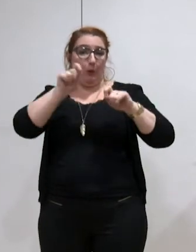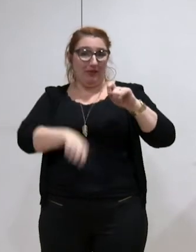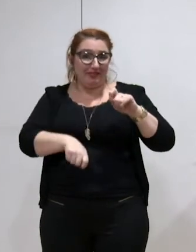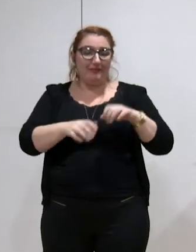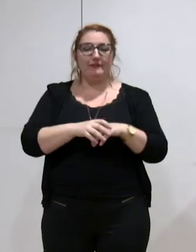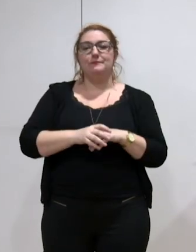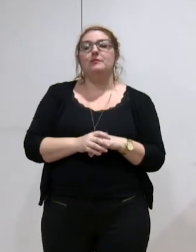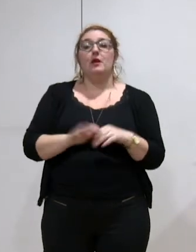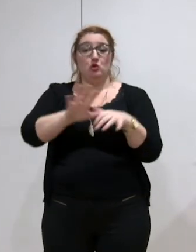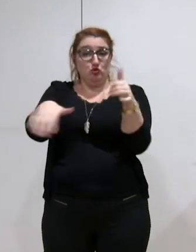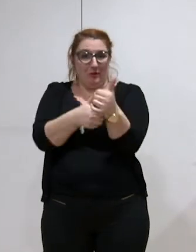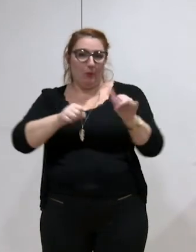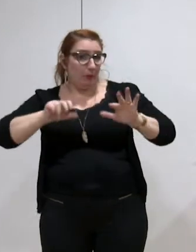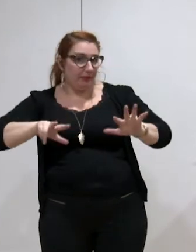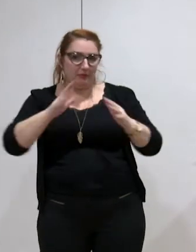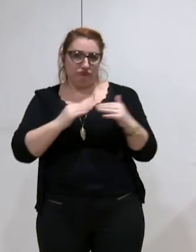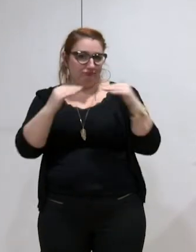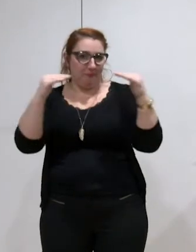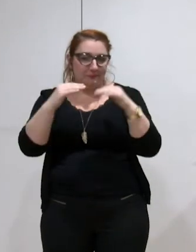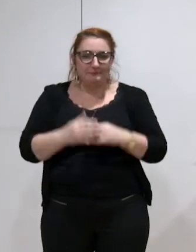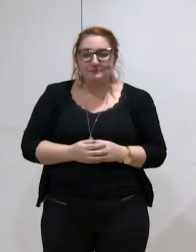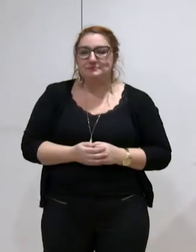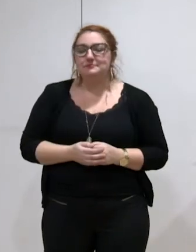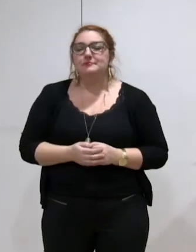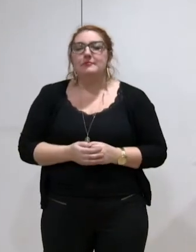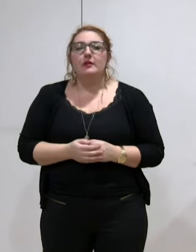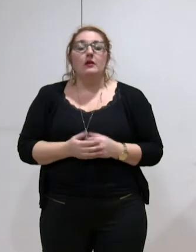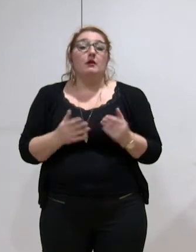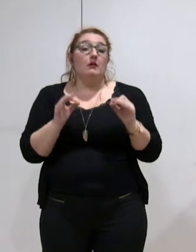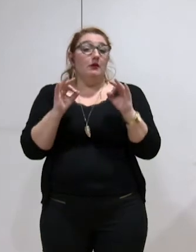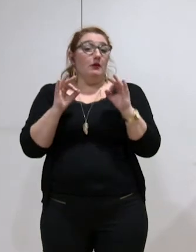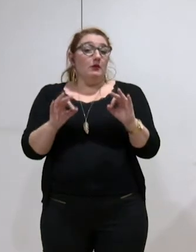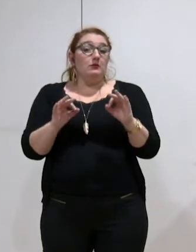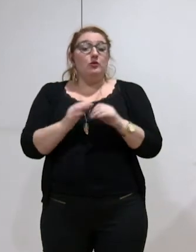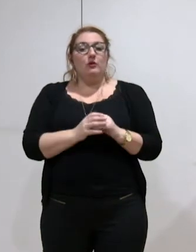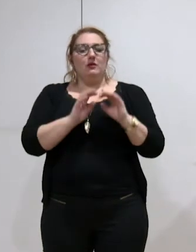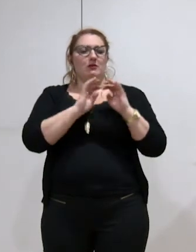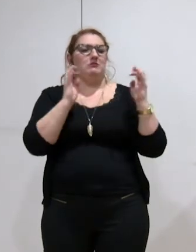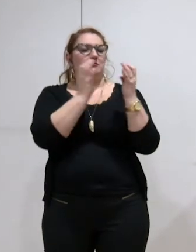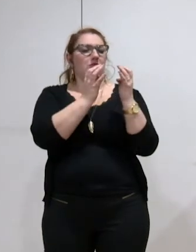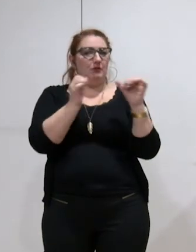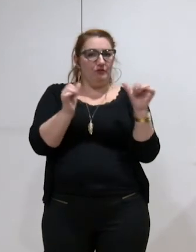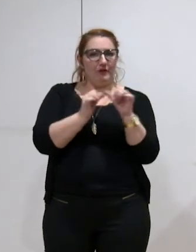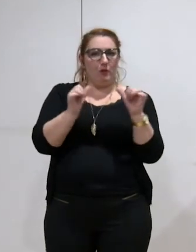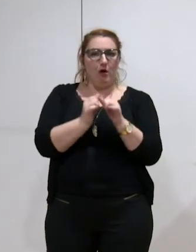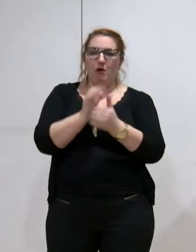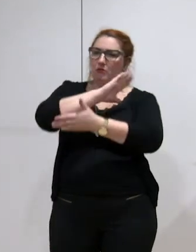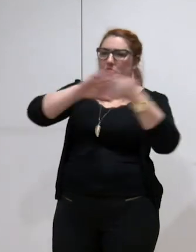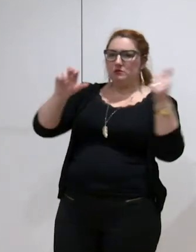autant de suppléants. Et donc, elle regarde l'ensemble des transferts